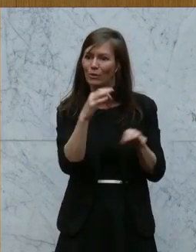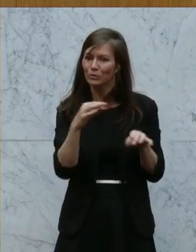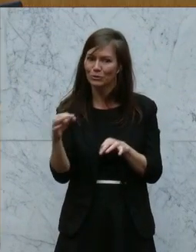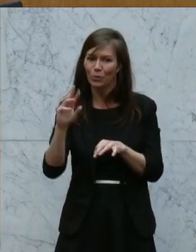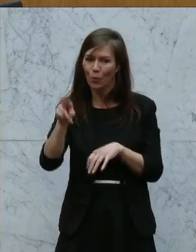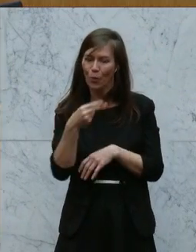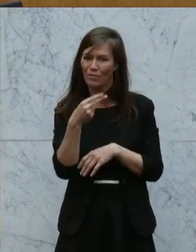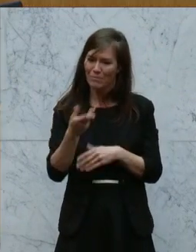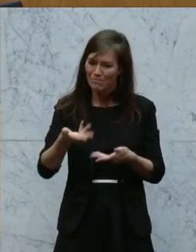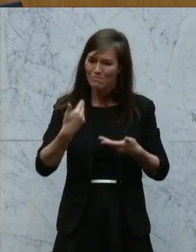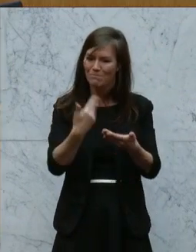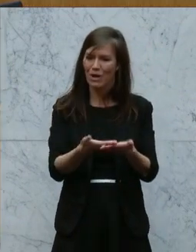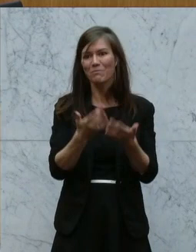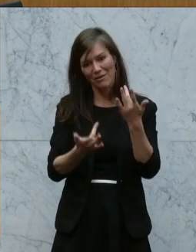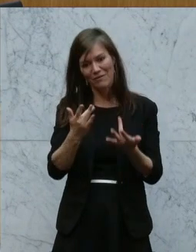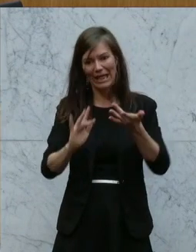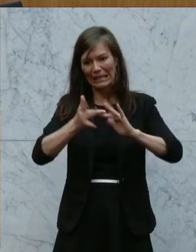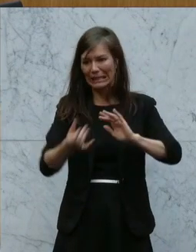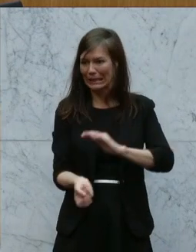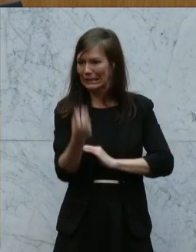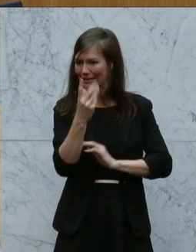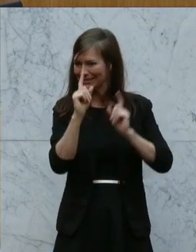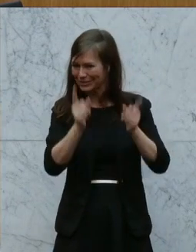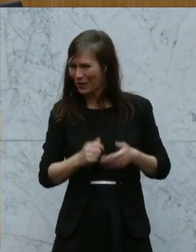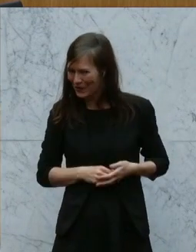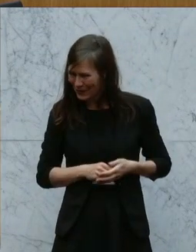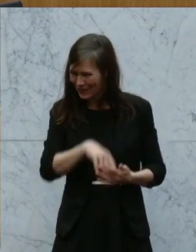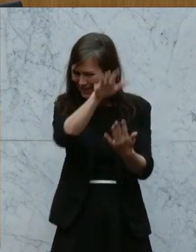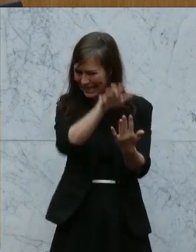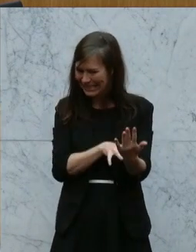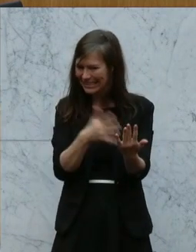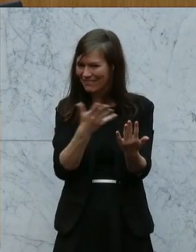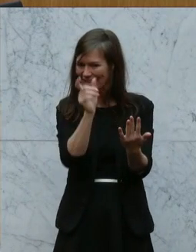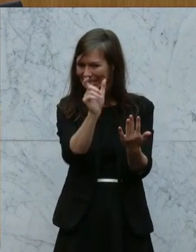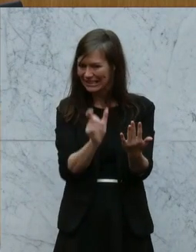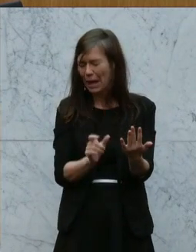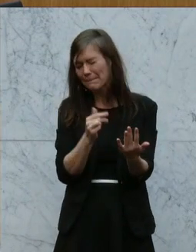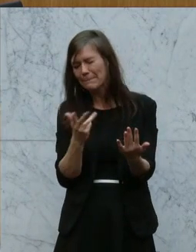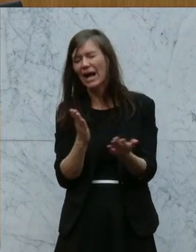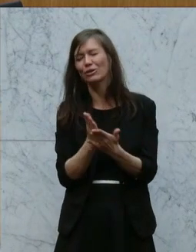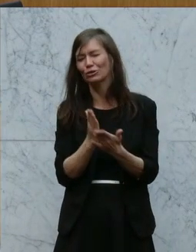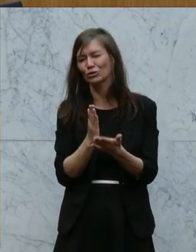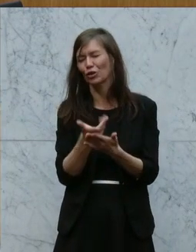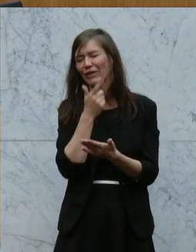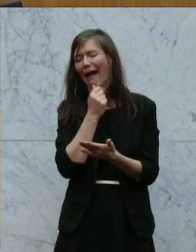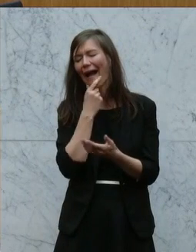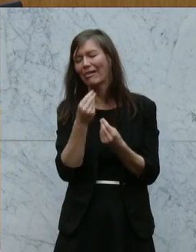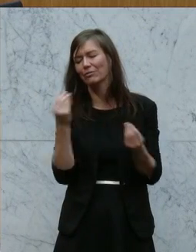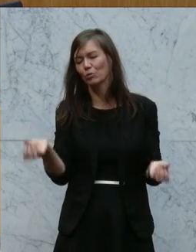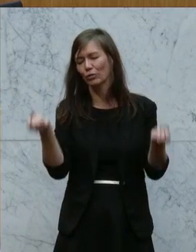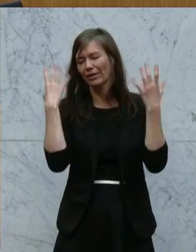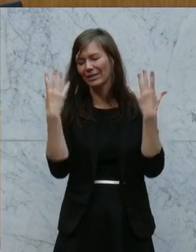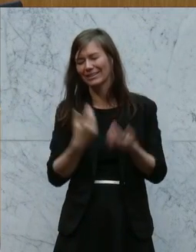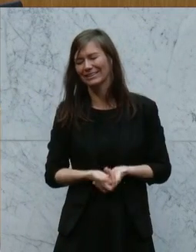werden die dem jetzt mal online stellen, weil es ist doch, manche ist auch ein bisschen aus der Zeit gefallen. Herr Präsident, wie ich meine.